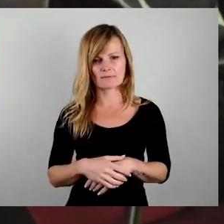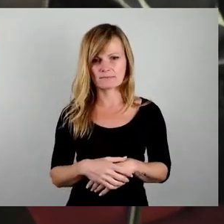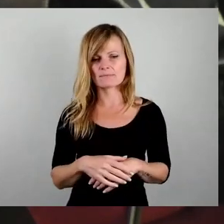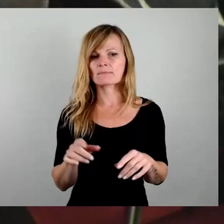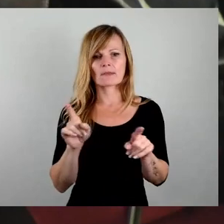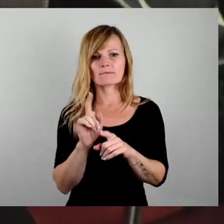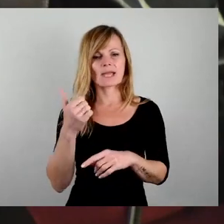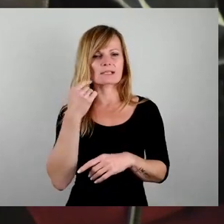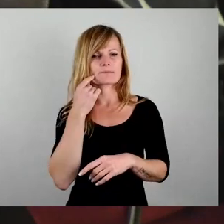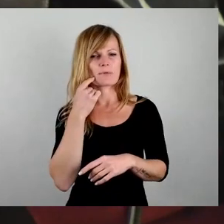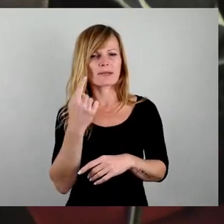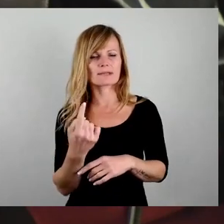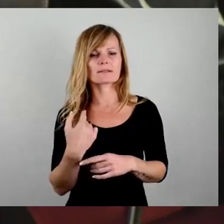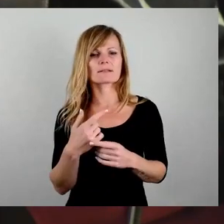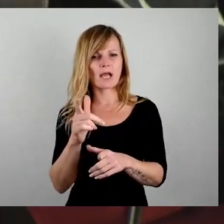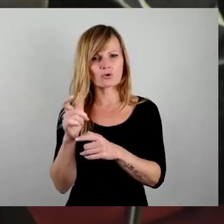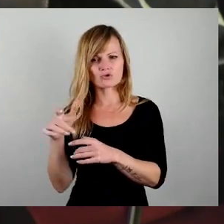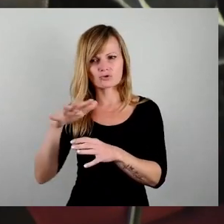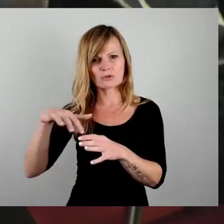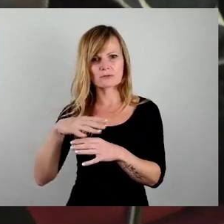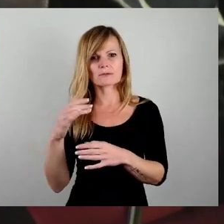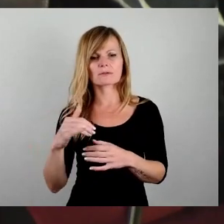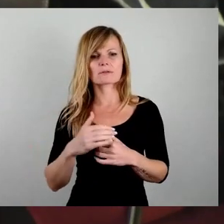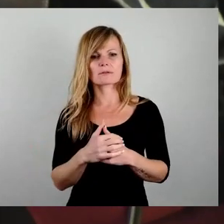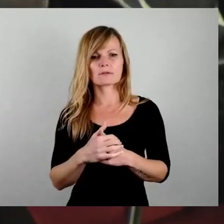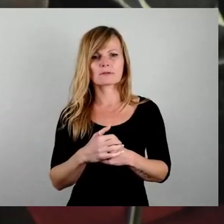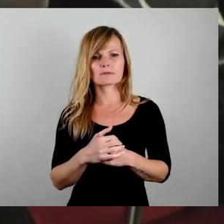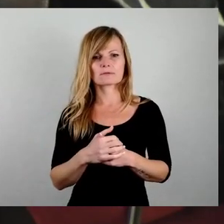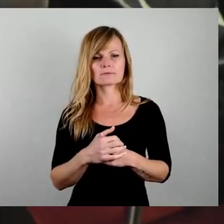in den Ausschüssen das Projekt... halt mal die Klappe, ja. Genau.